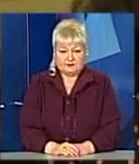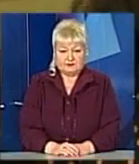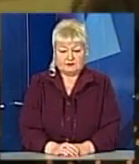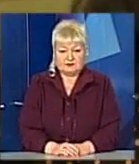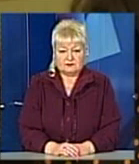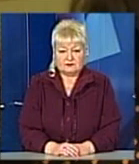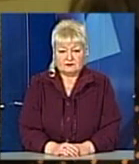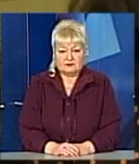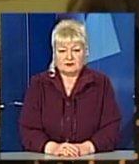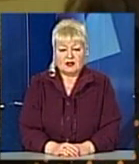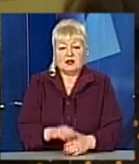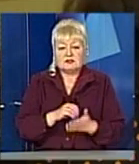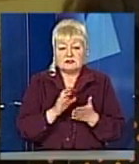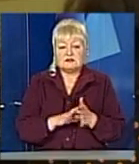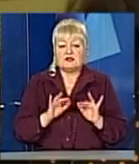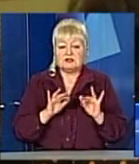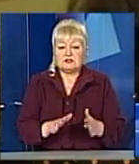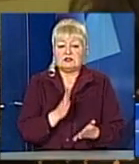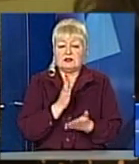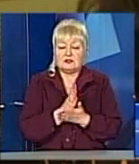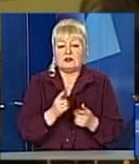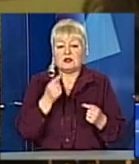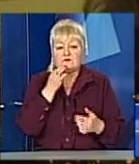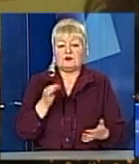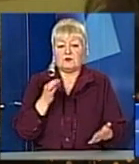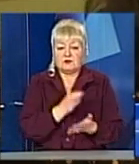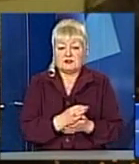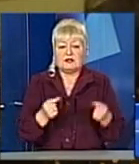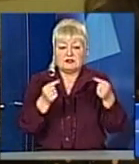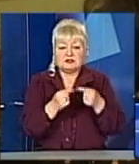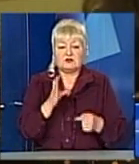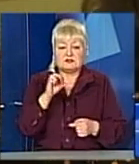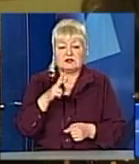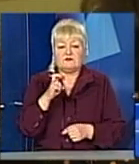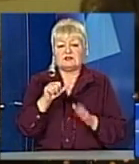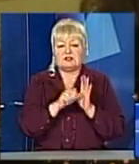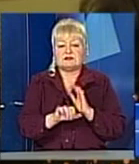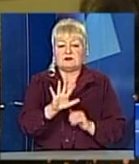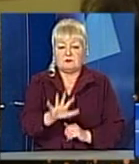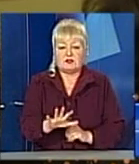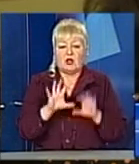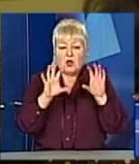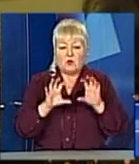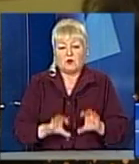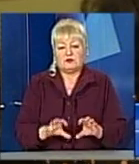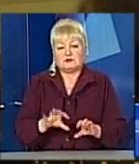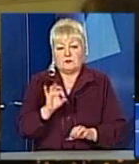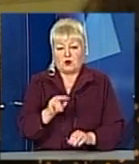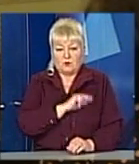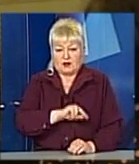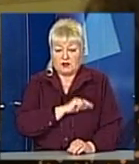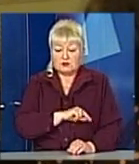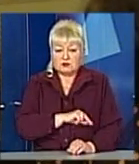За зазначені дії встановлена відповідальність згідно статті 265 Кодексу законів про праці.